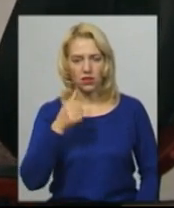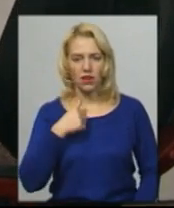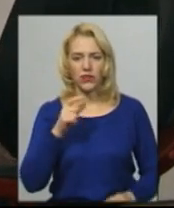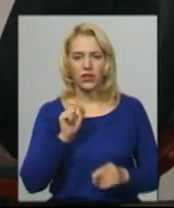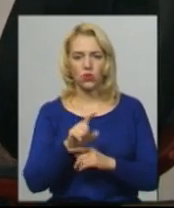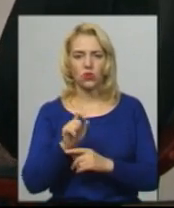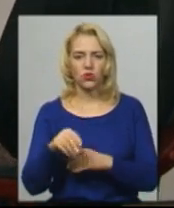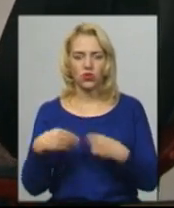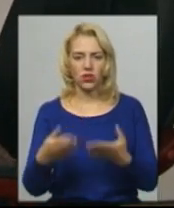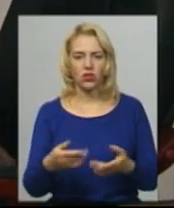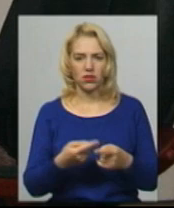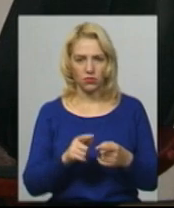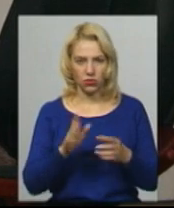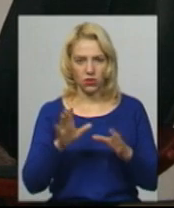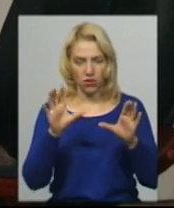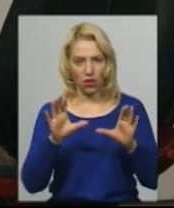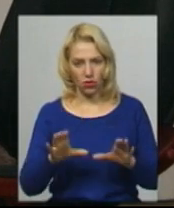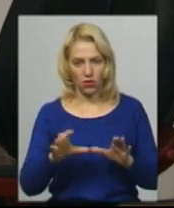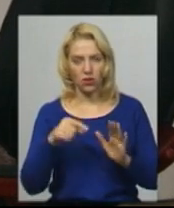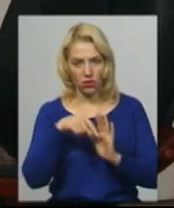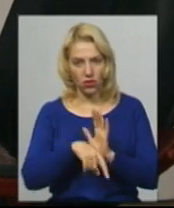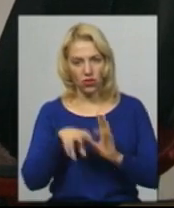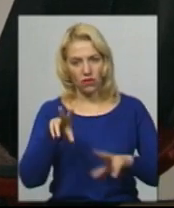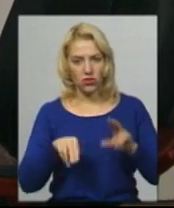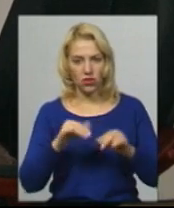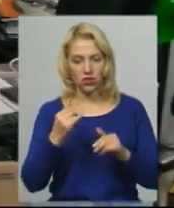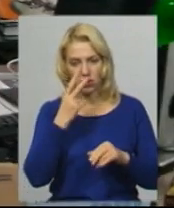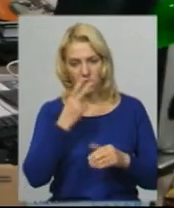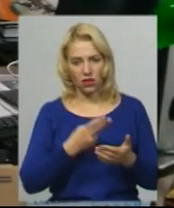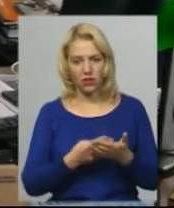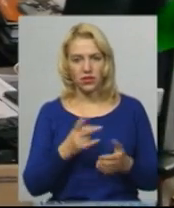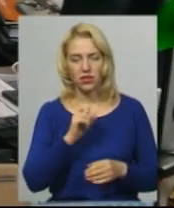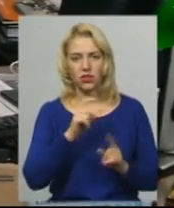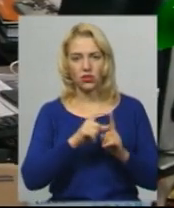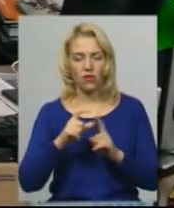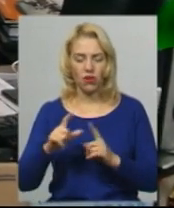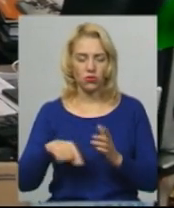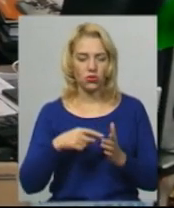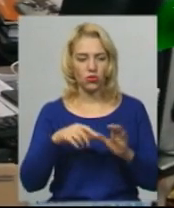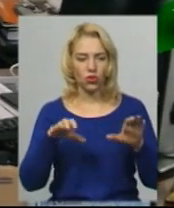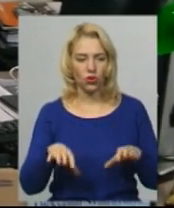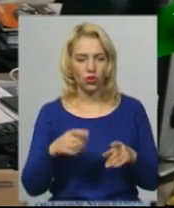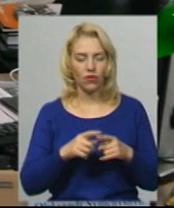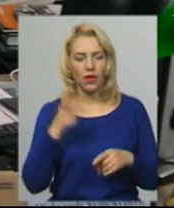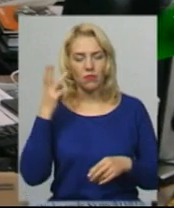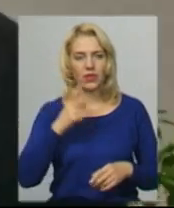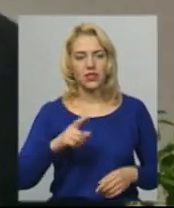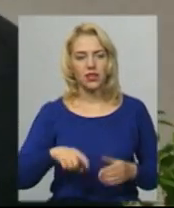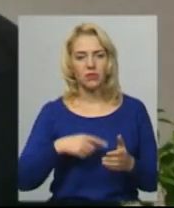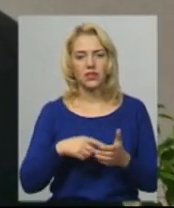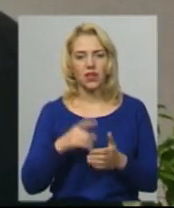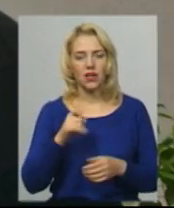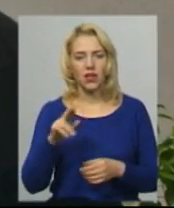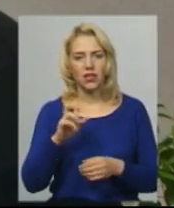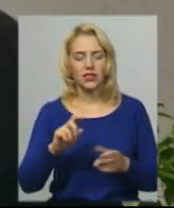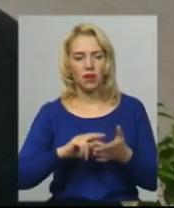подивитися, чи вона хоче законну, то сесія буде вихідний день. Вони ще зараз дивляться. За словами міського голови Хмельницького, у міській раді чергова сесія запланована